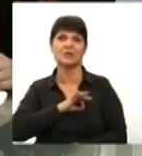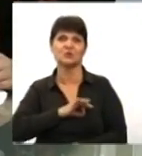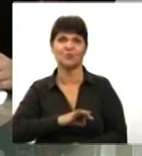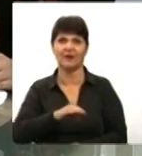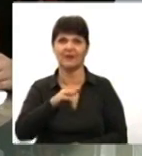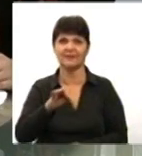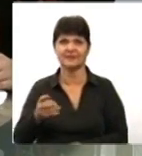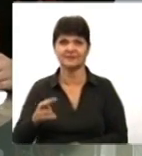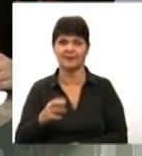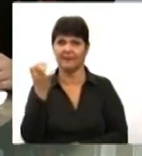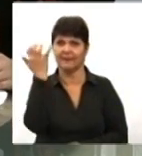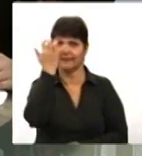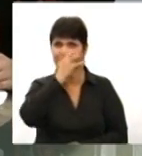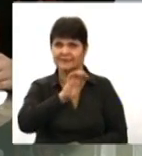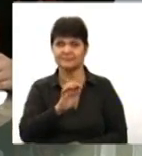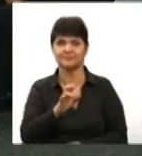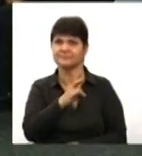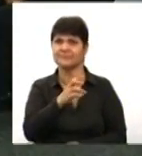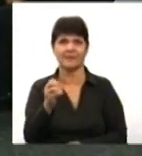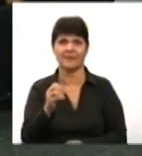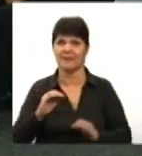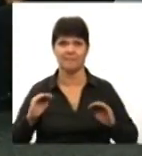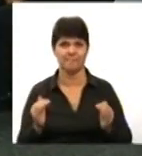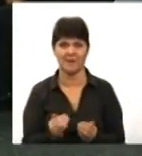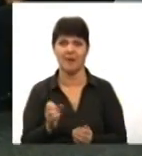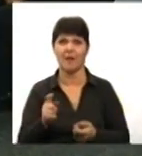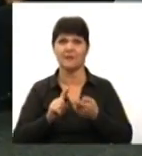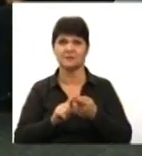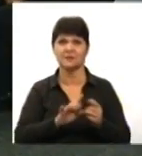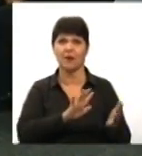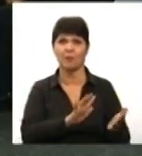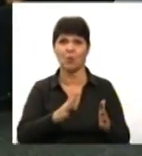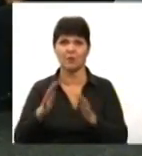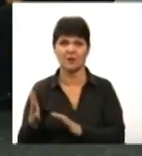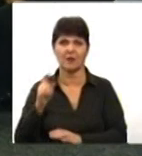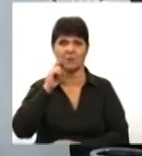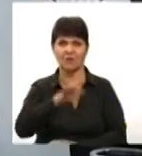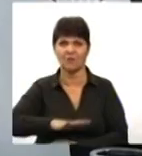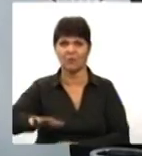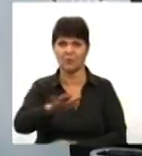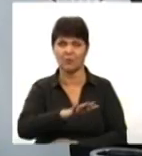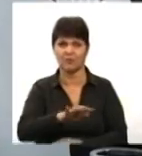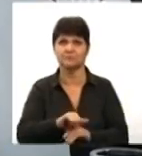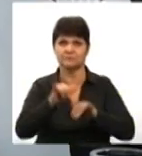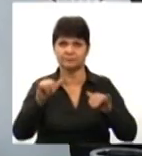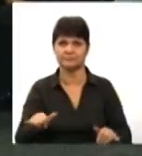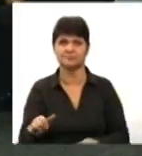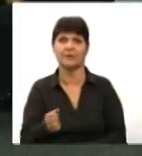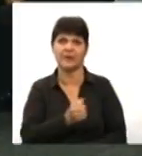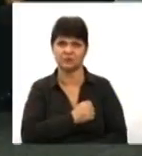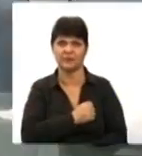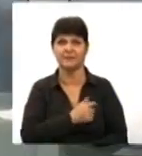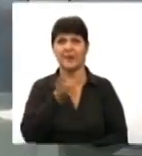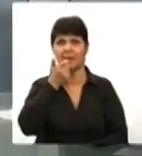тому що незрячих не стає менше, а в зв'язку з подіями в Україні їх стає лише більше, на жаль. Пане Віктору, до речі, про